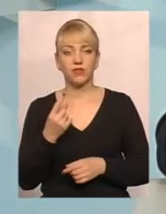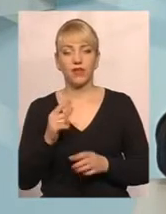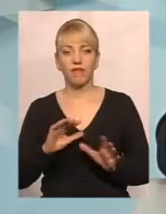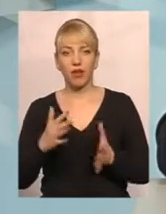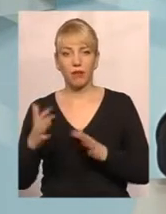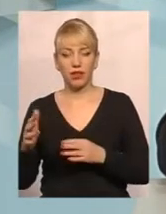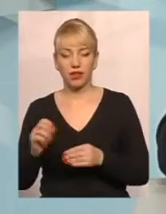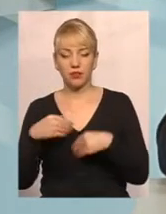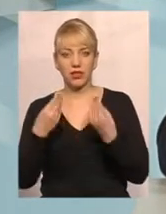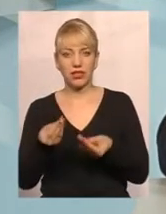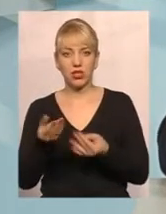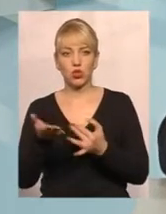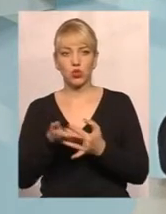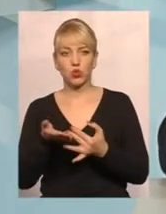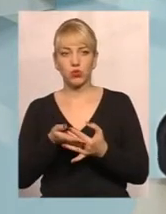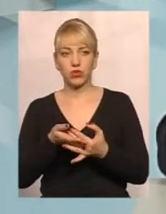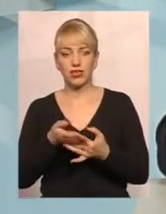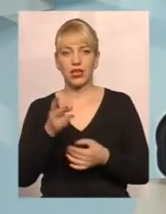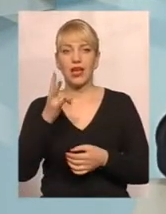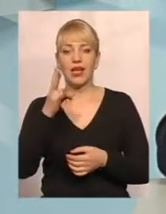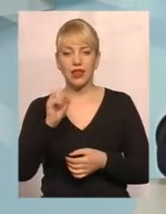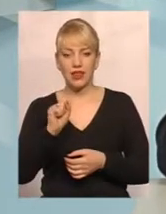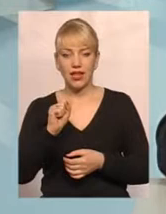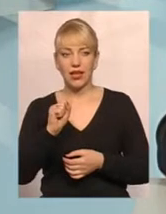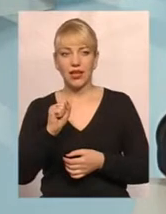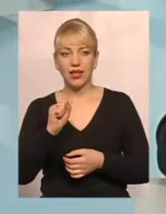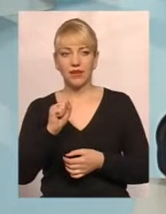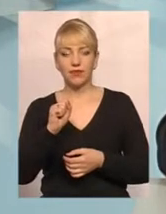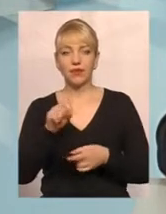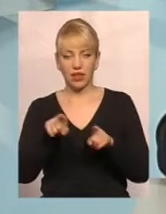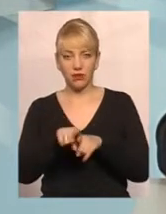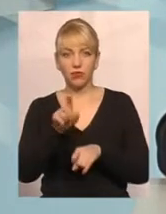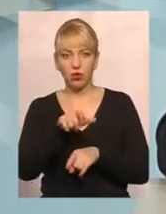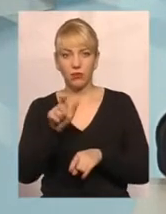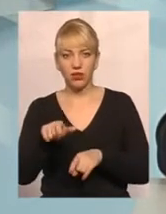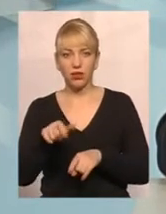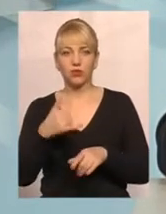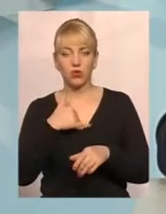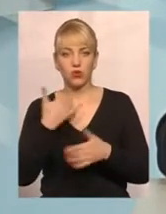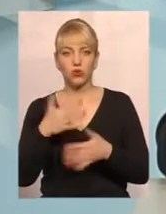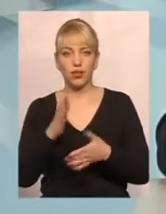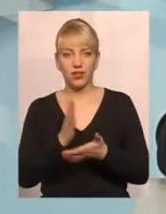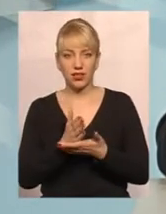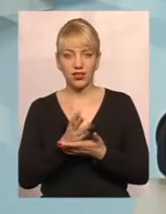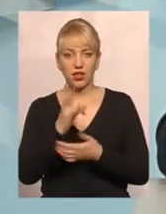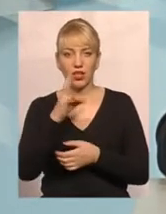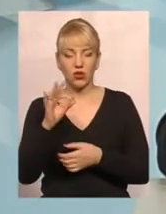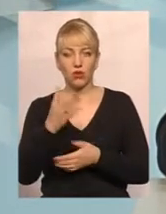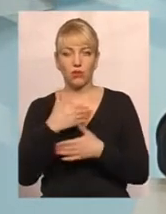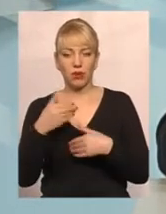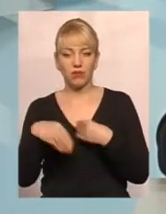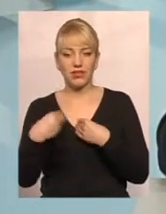призначення субсидій, от іменно на таким громадянам, у нас вже є, але ми